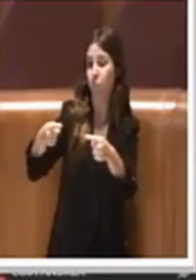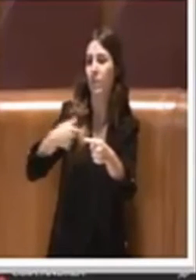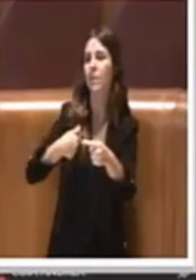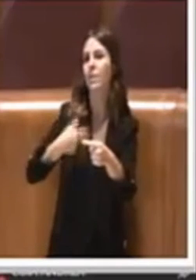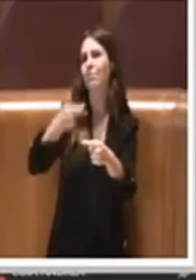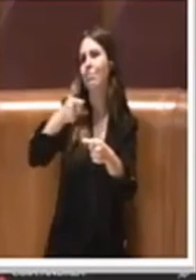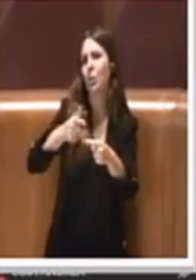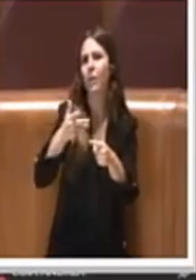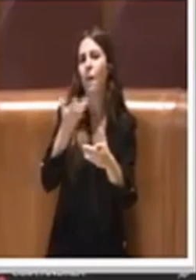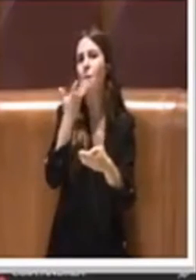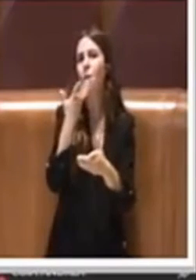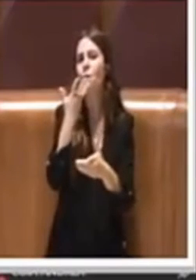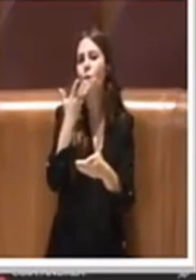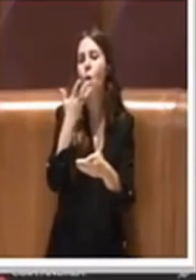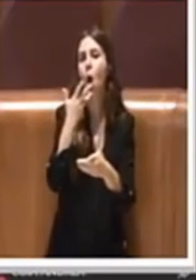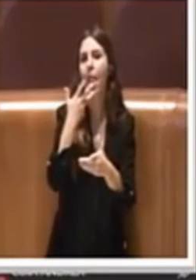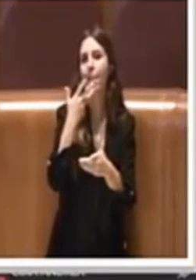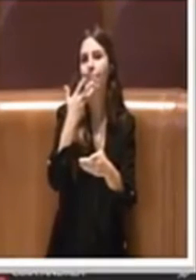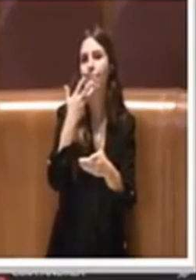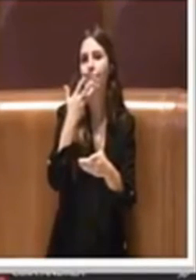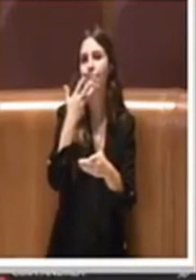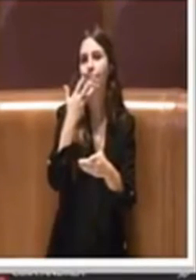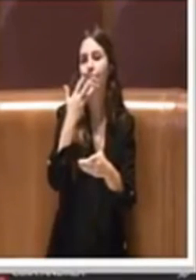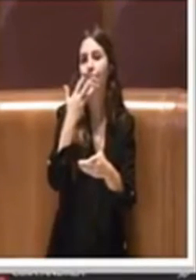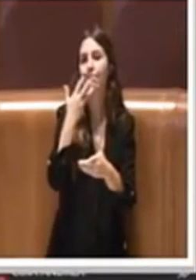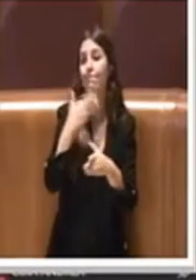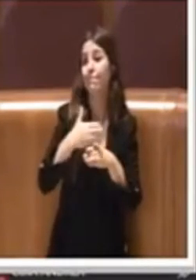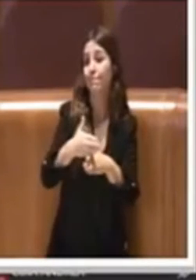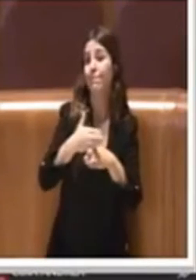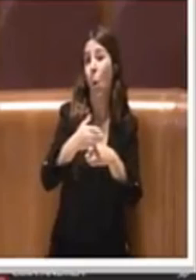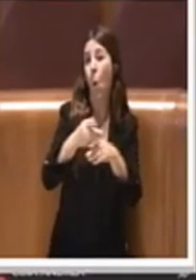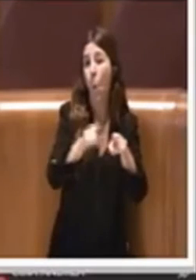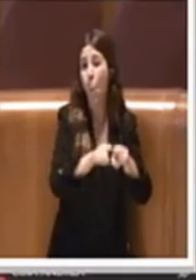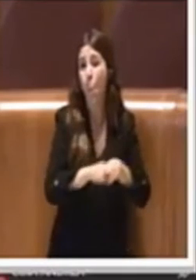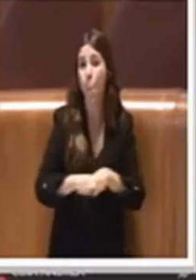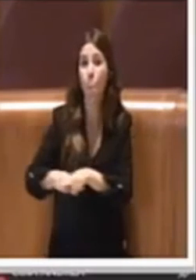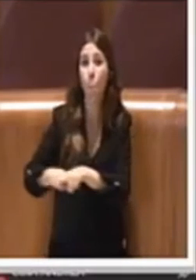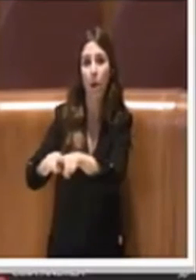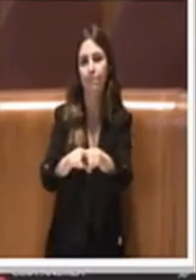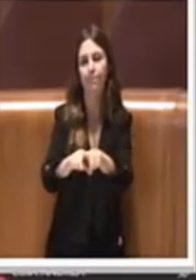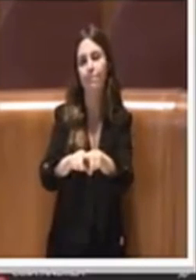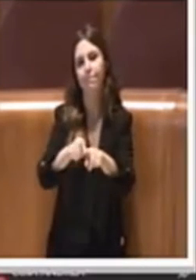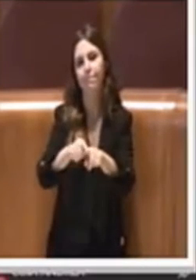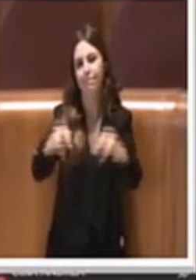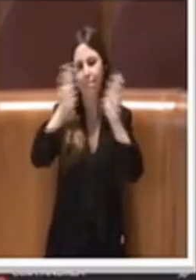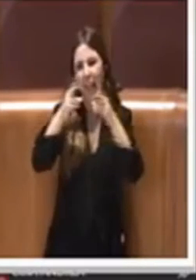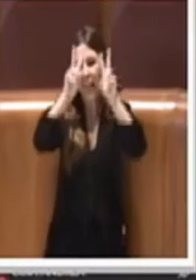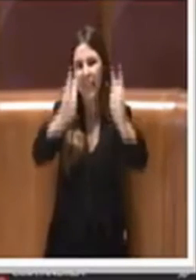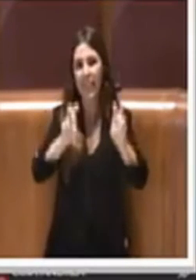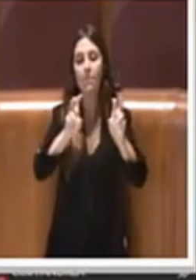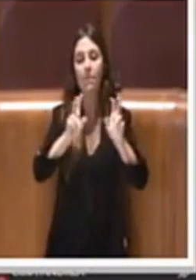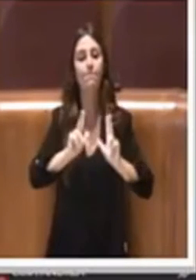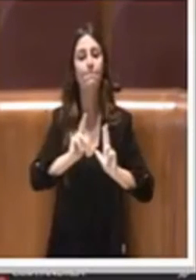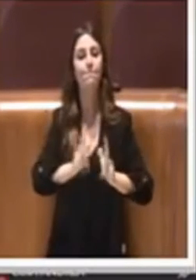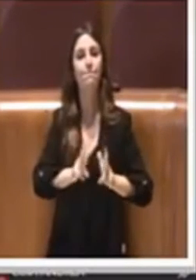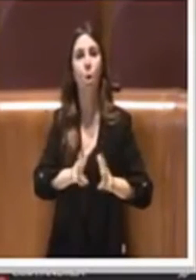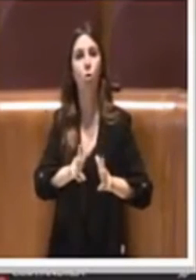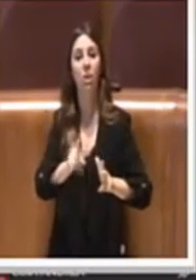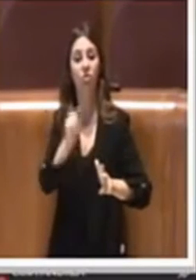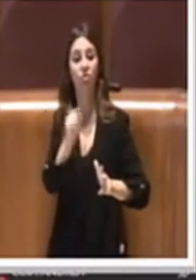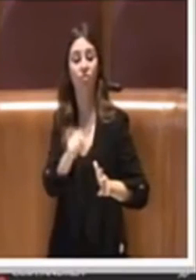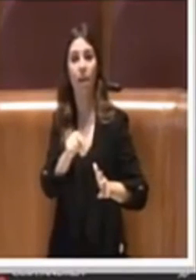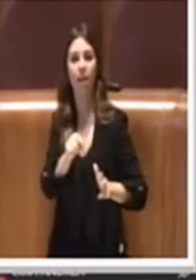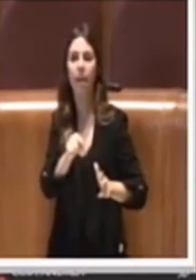condividere un percorso, come dire, unitario, insomma, sul tema delle botticelle, ma io vedo che invece purtroppo si sta,